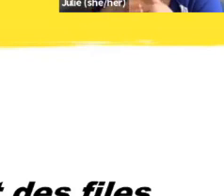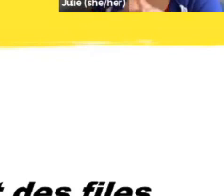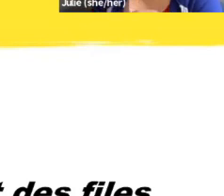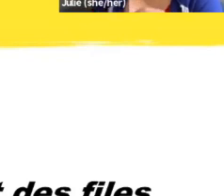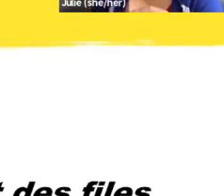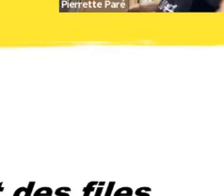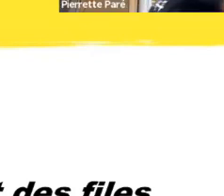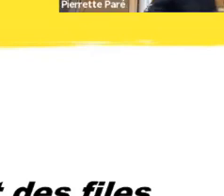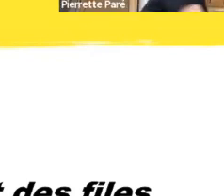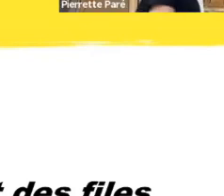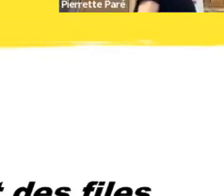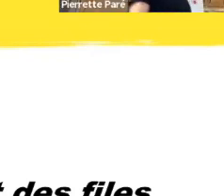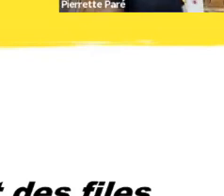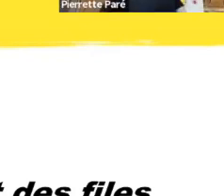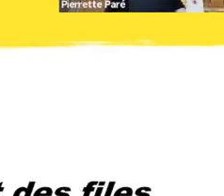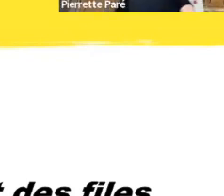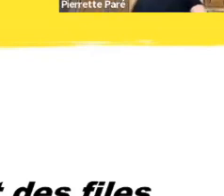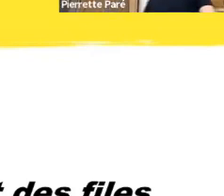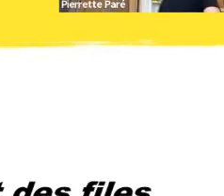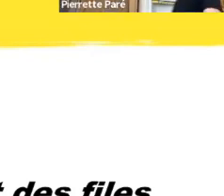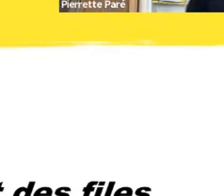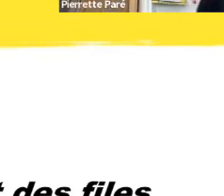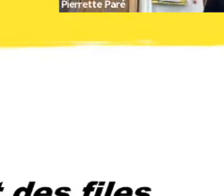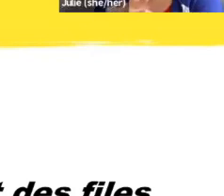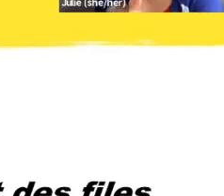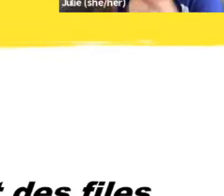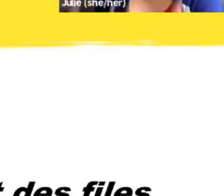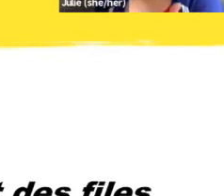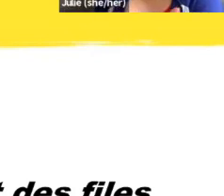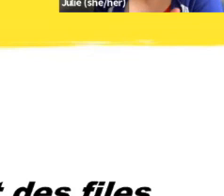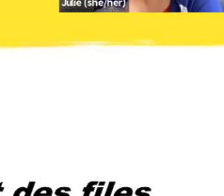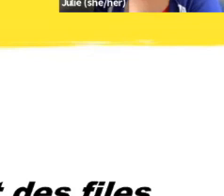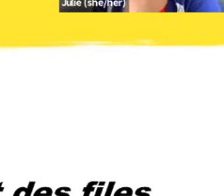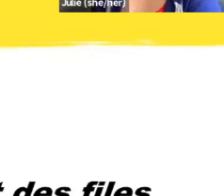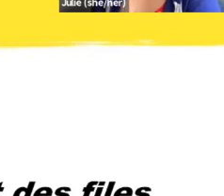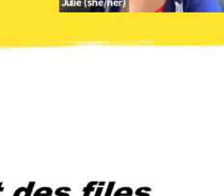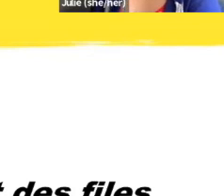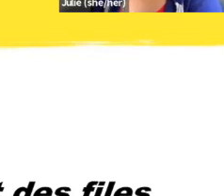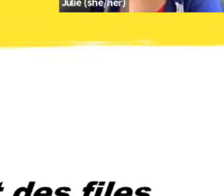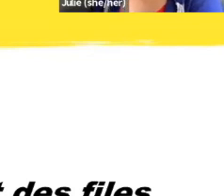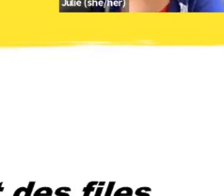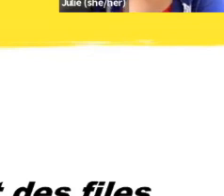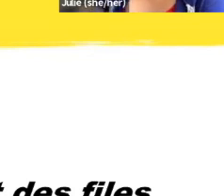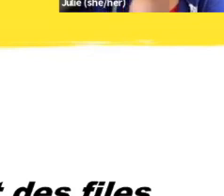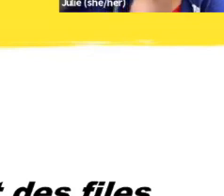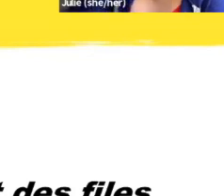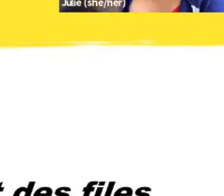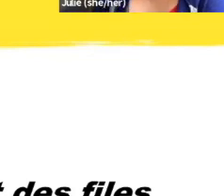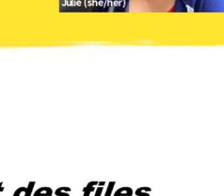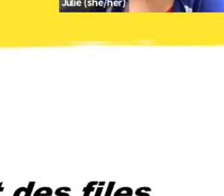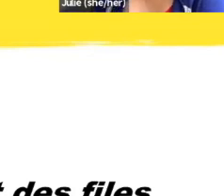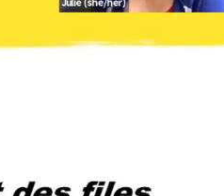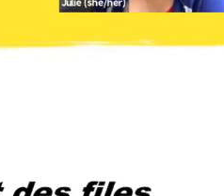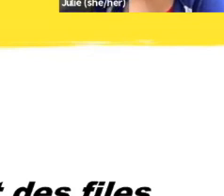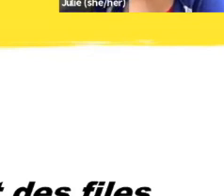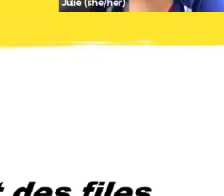être capable de naviguer leur système de façon autonome. Et donc là, ça aussi, ça